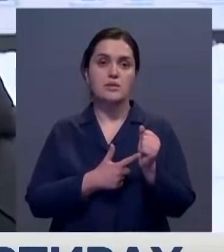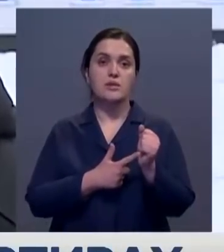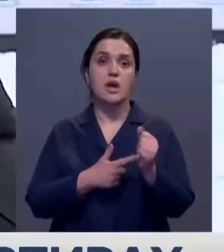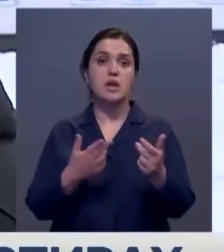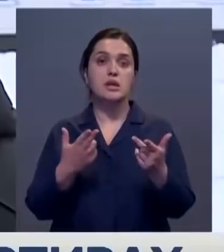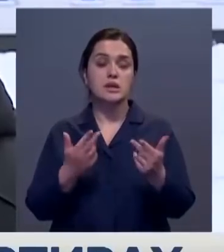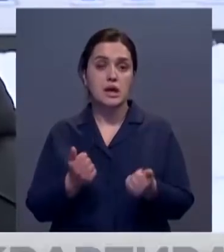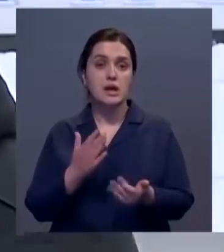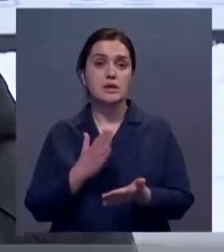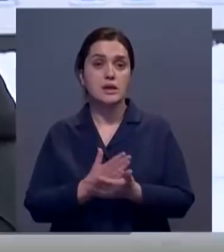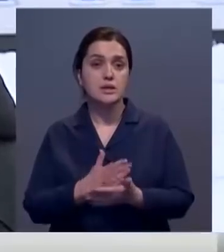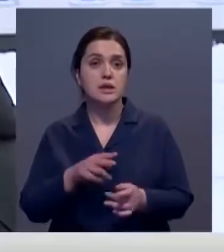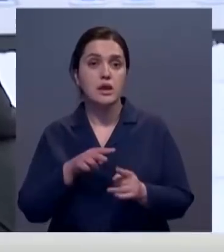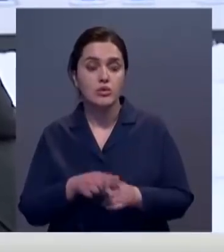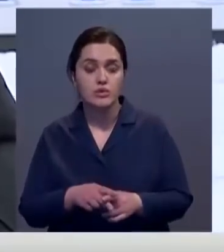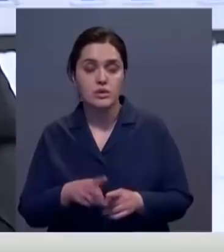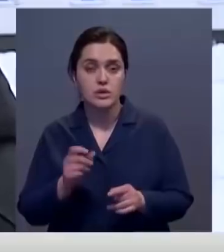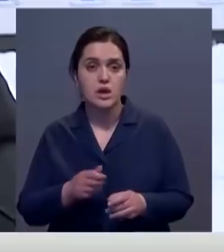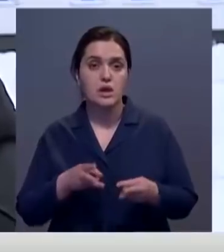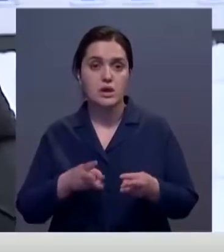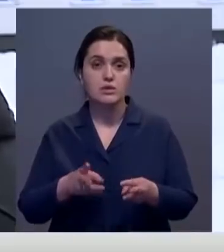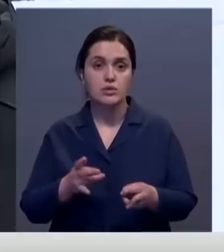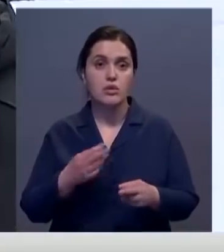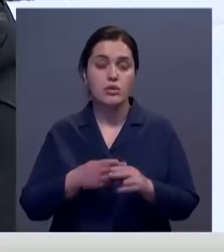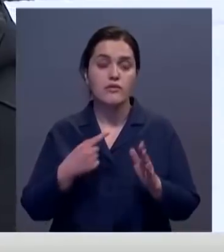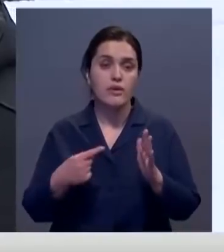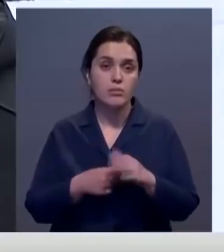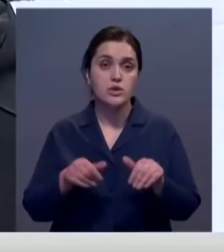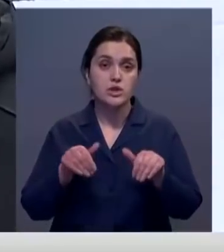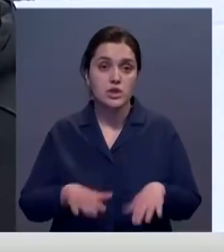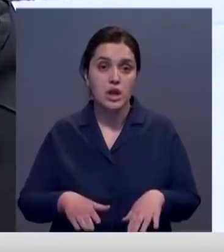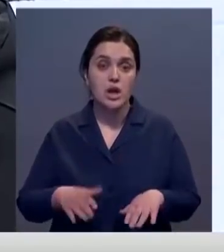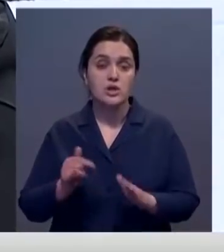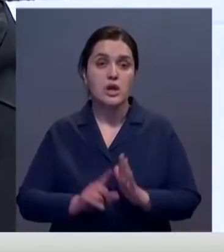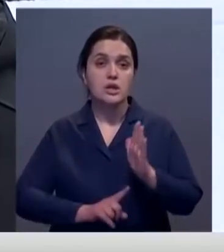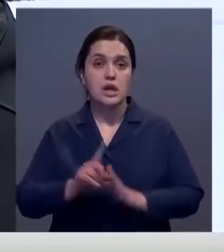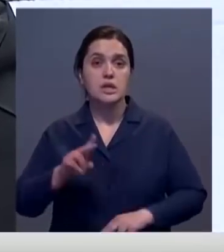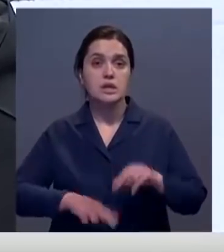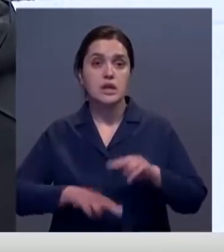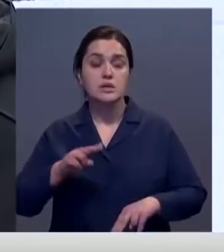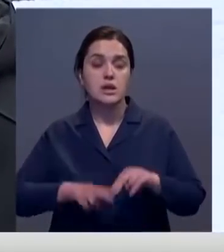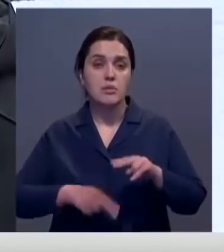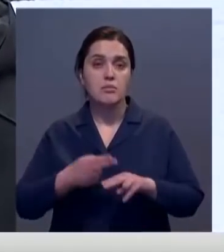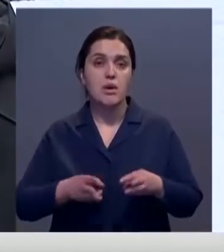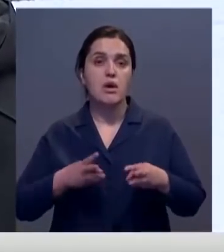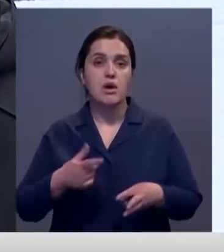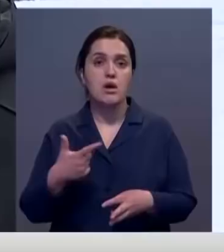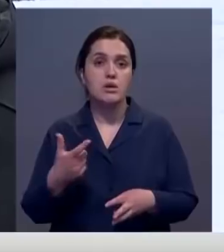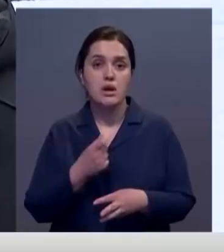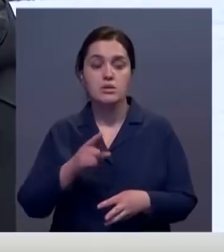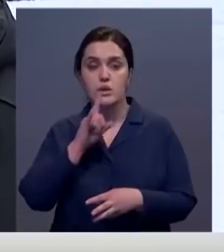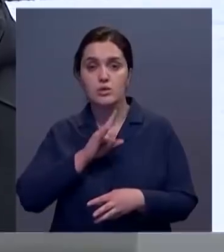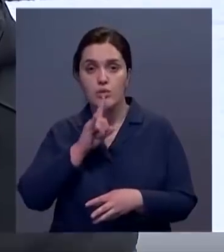нагрузка. Нагрузка на котельную. Но этот вопрос решается. В этом году начали строиться блочно-модульные котельные на газовом топливе.